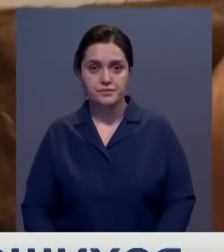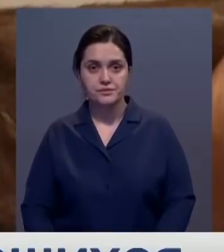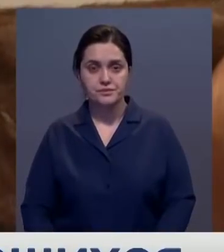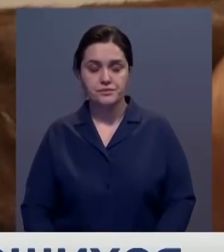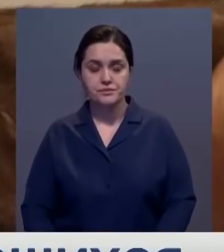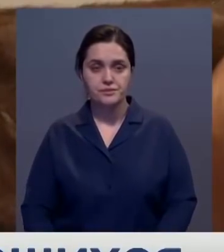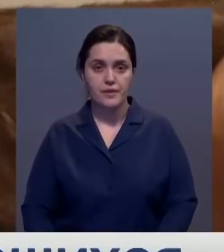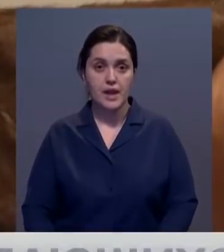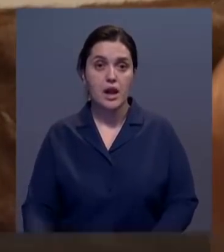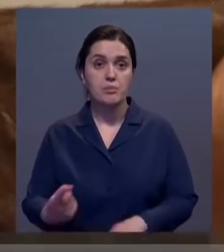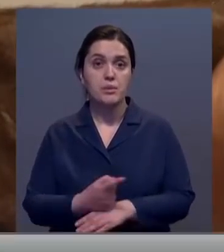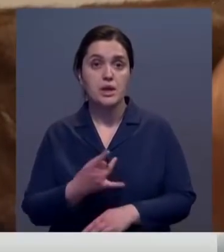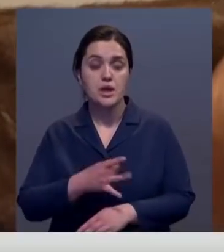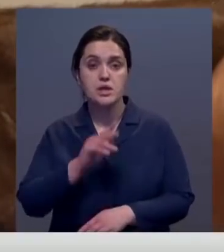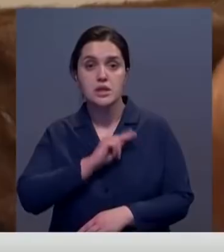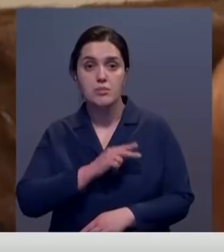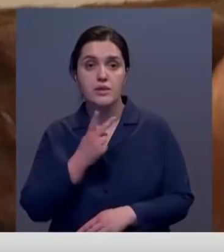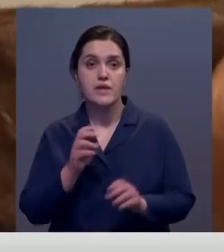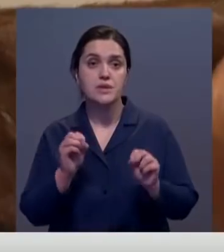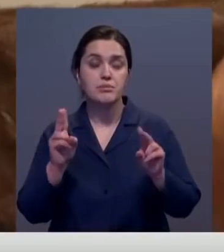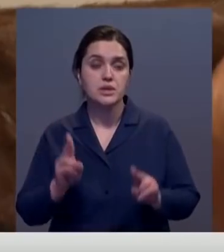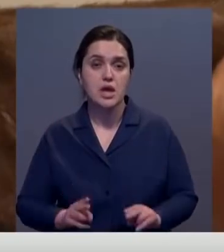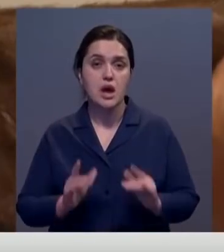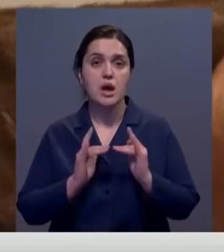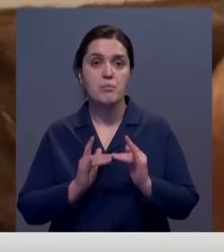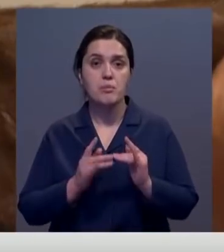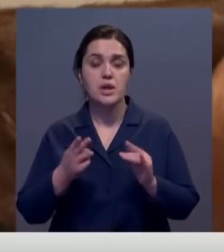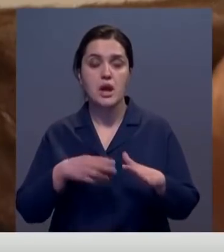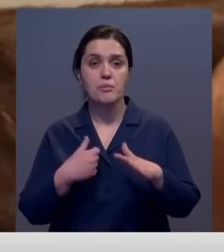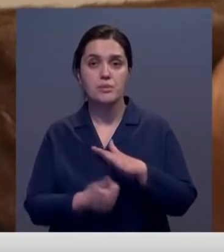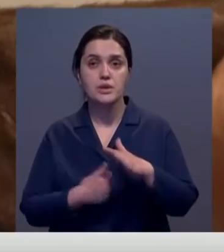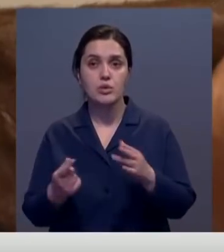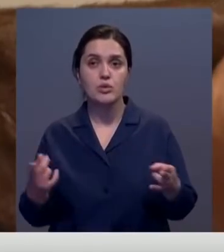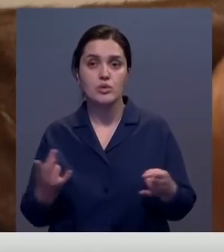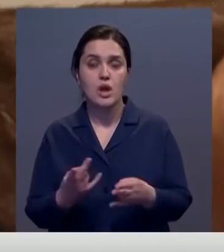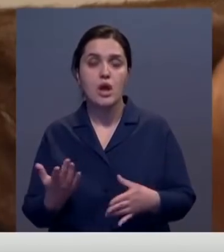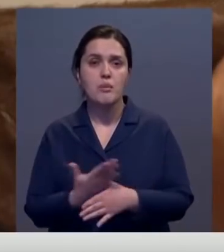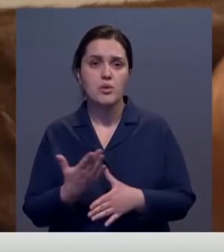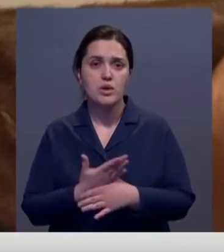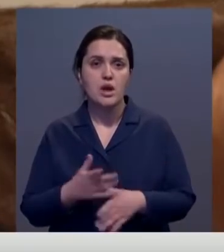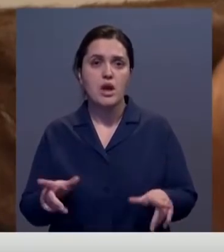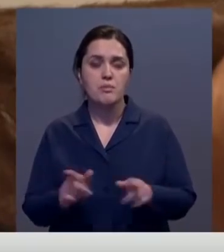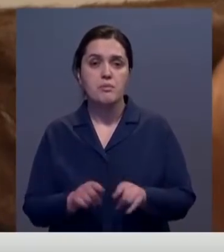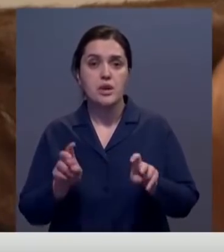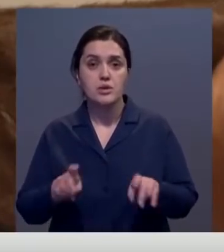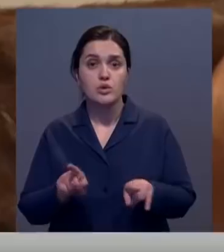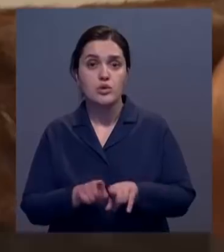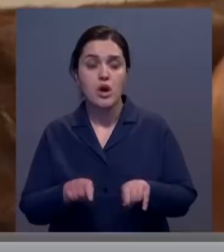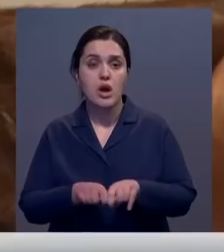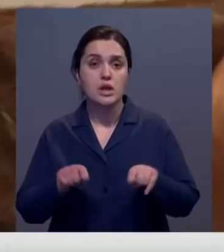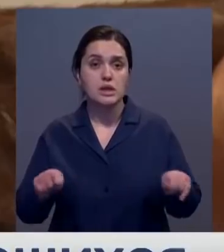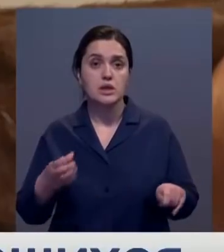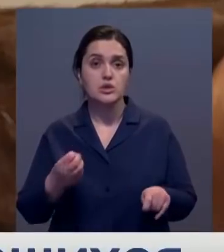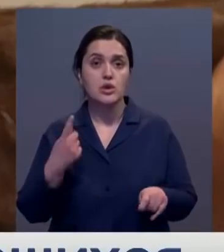В этом году впервые заработали два специальных общежития для бездомных, которым необходима помощь сиделок. Будет также открыта еще одна абсолютно